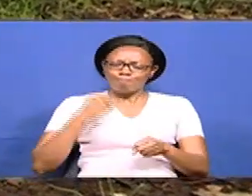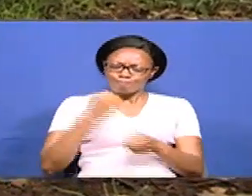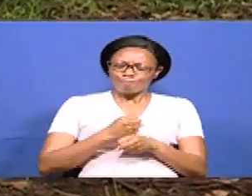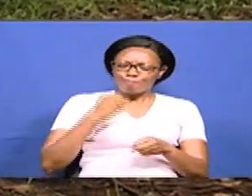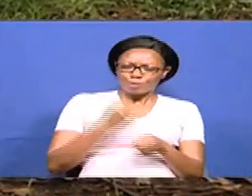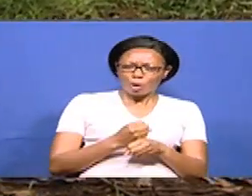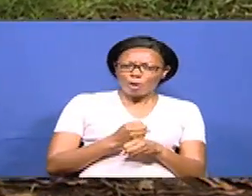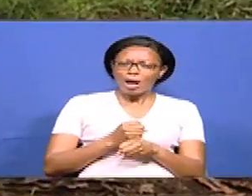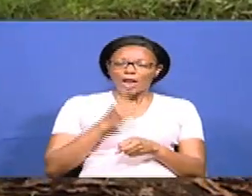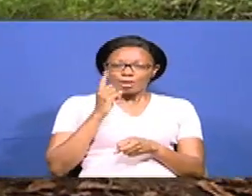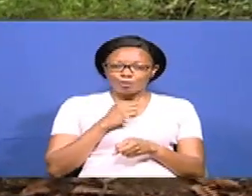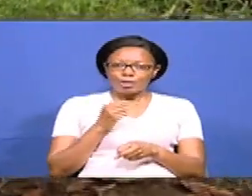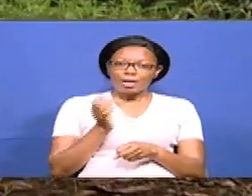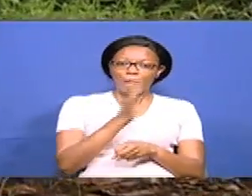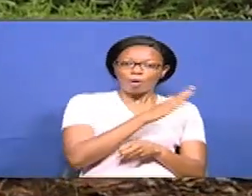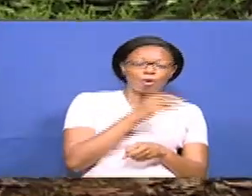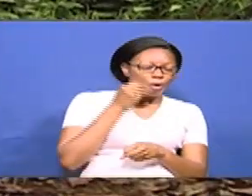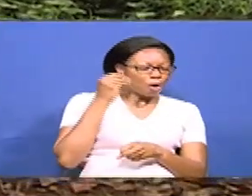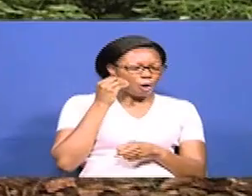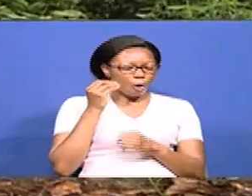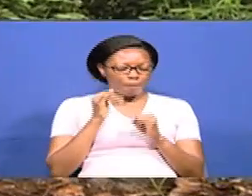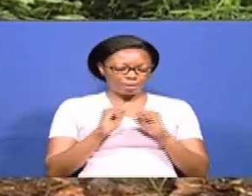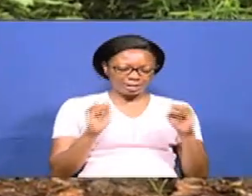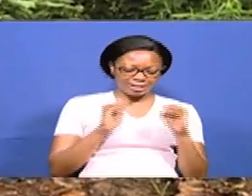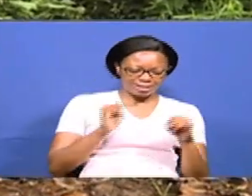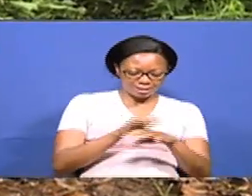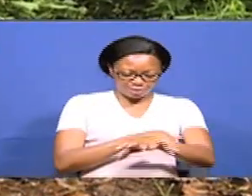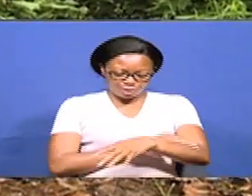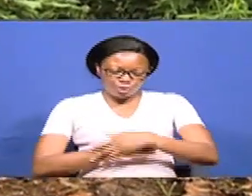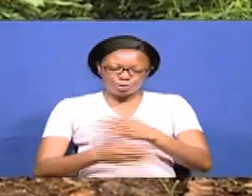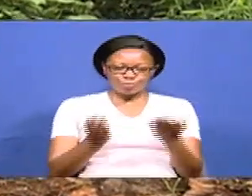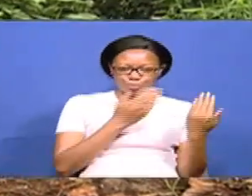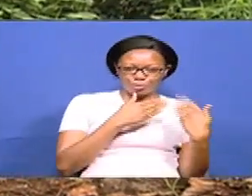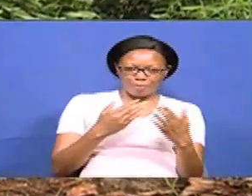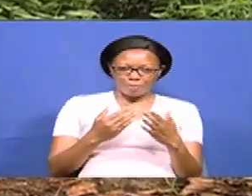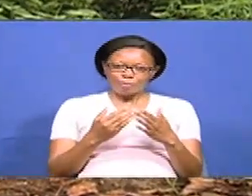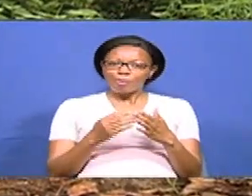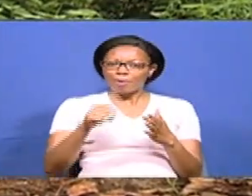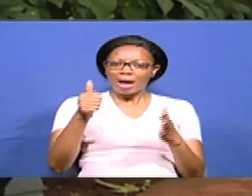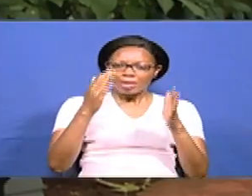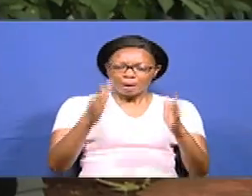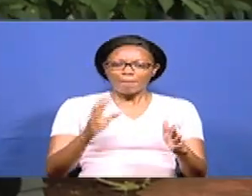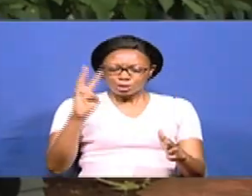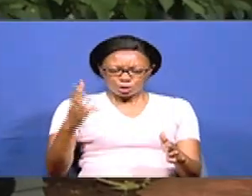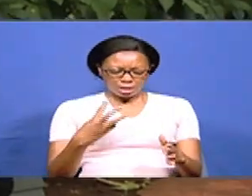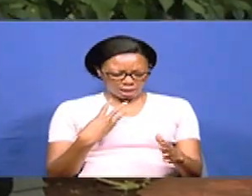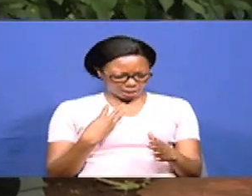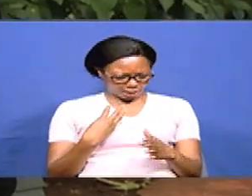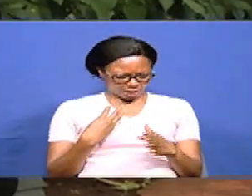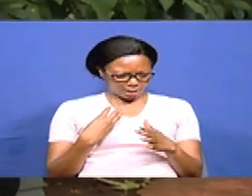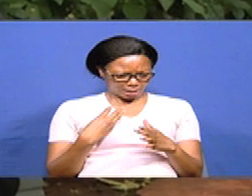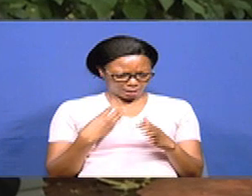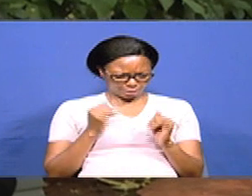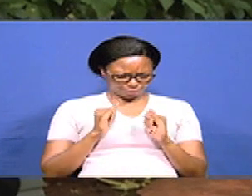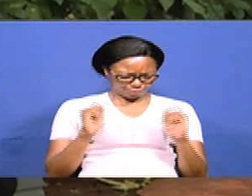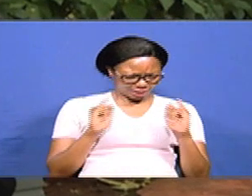anastajabu akikuona. Njoma ana kogo anamutohu kwa vijana wenzake. Nyingepende kuambia wama youth